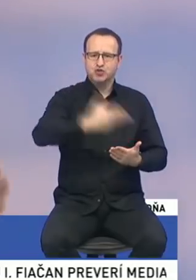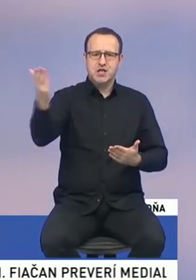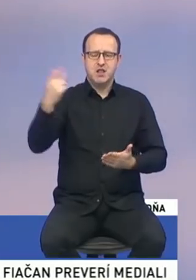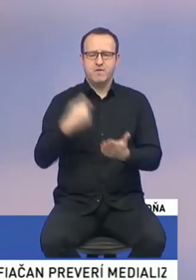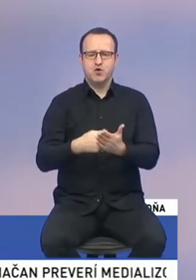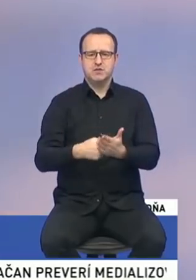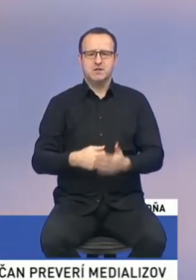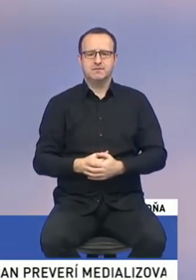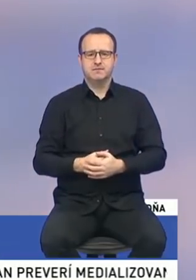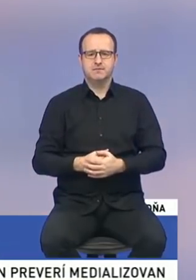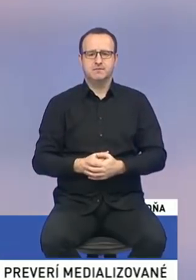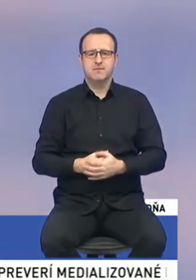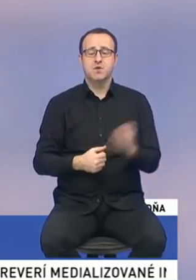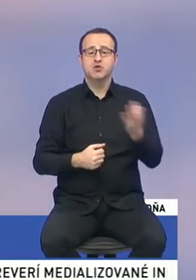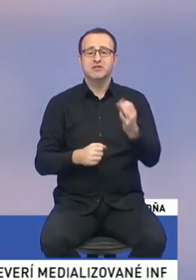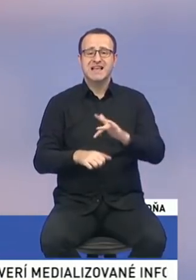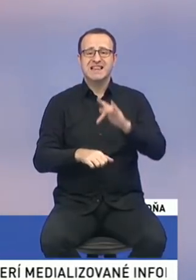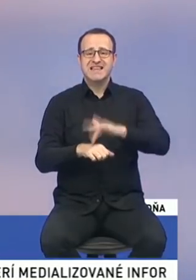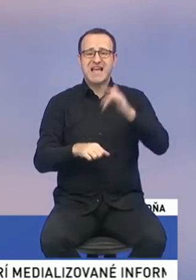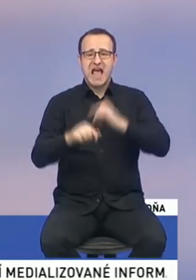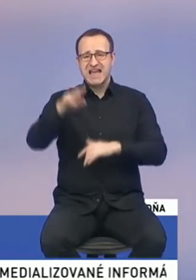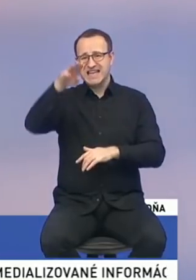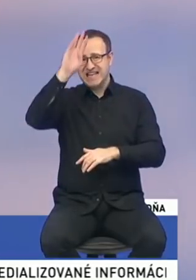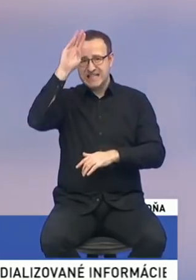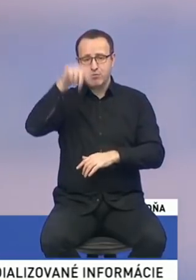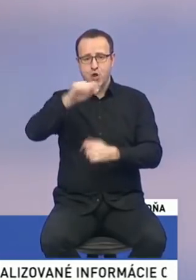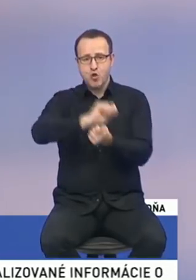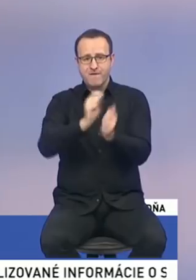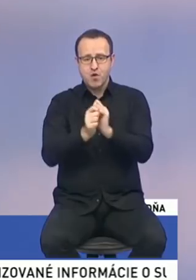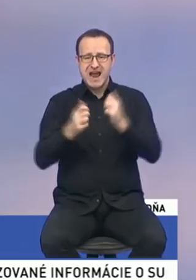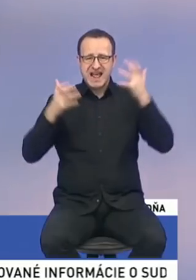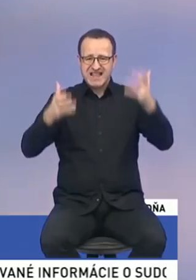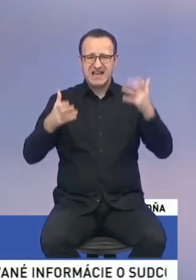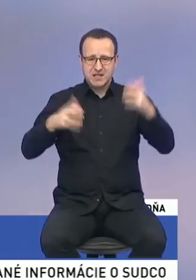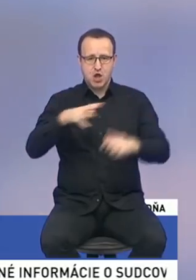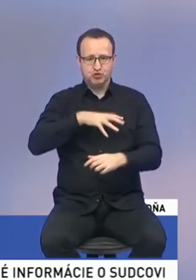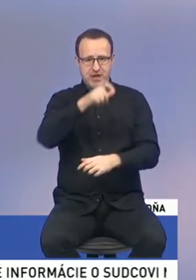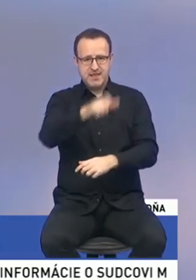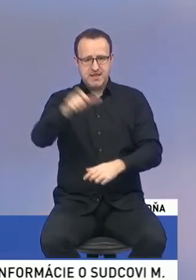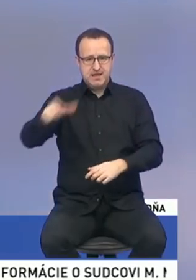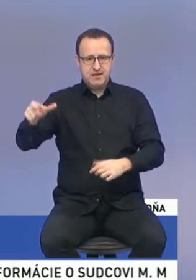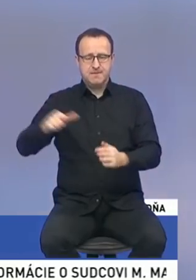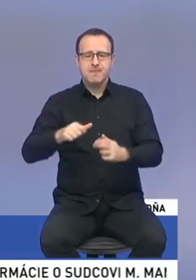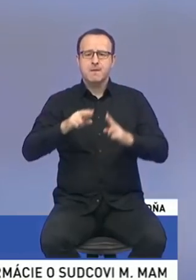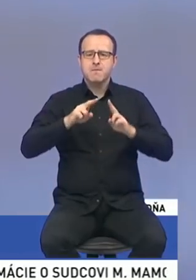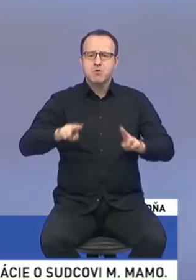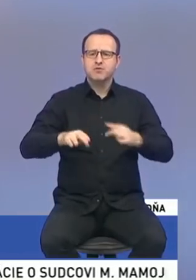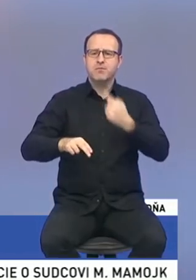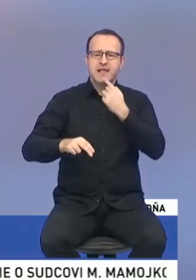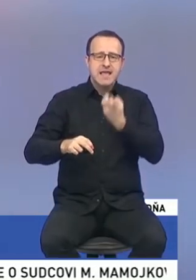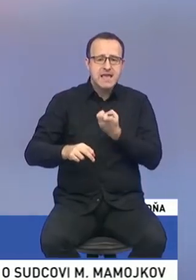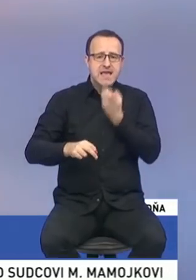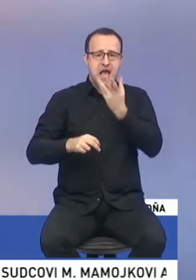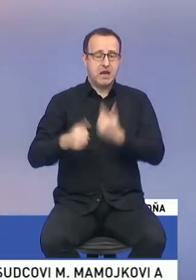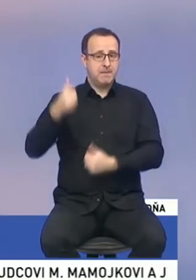dôchodcu. No a čo sa týka istambulského dohovoru a násiliu na ženách, ja môžem povedať, že ešte na jar minulého roku,